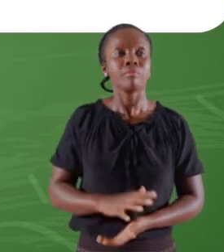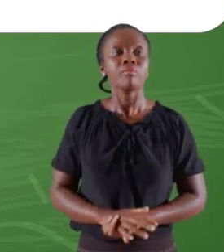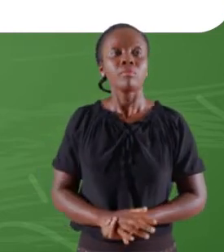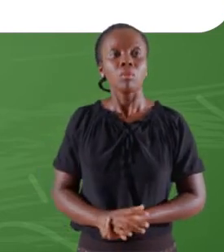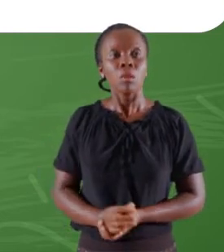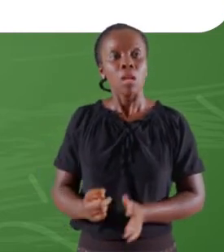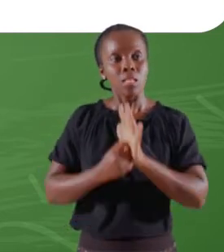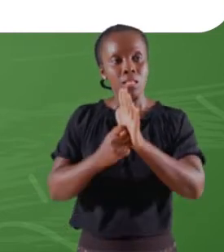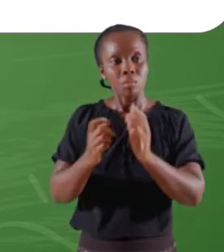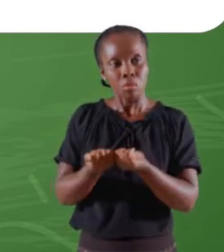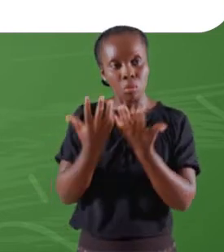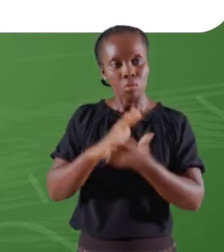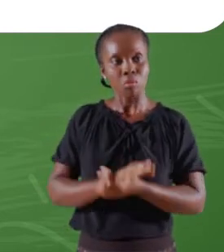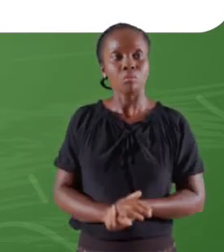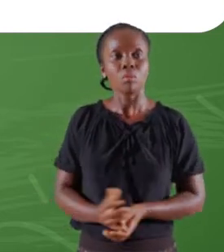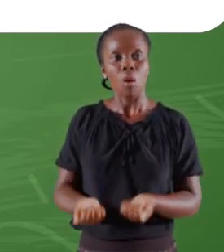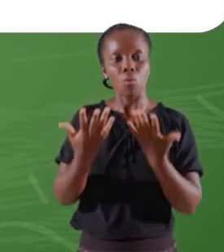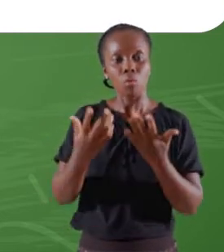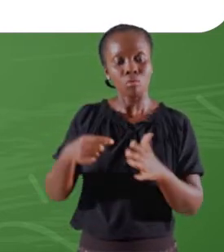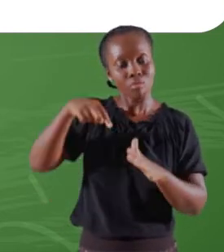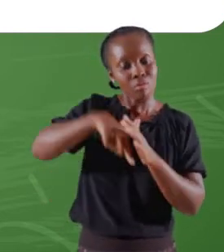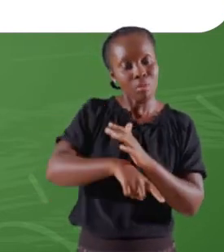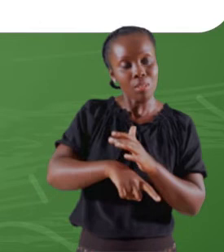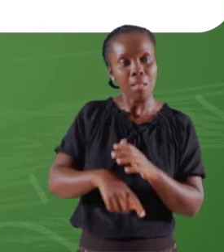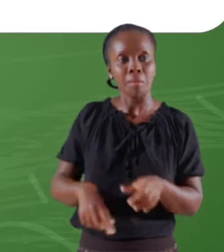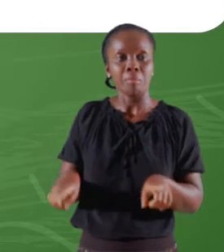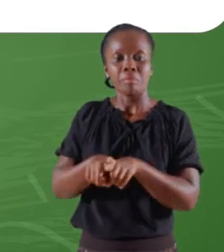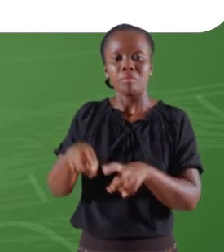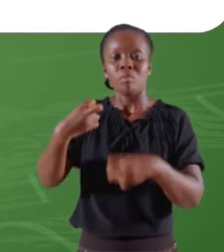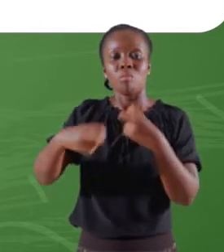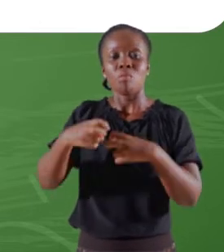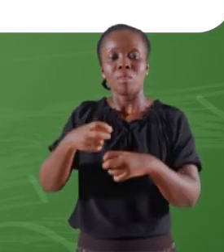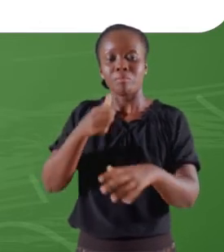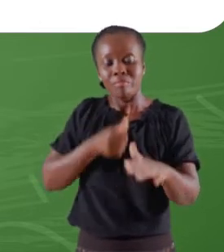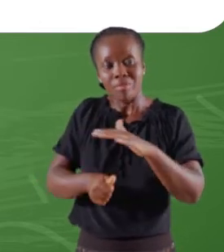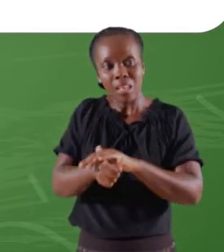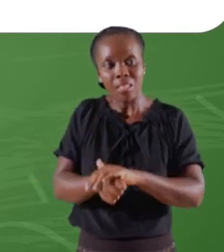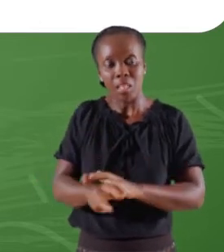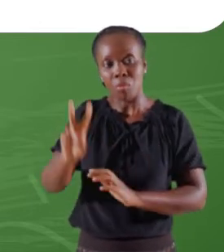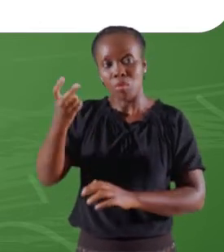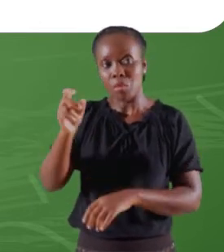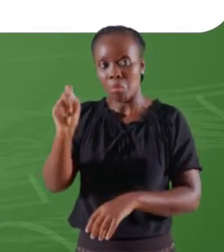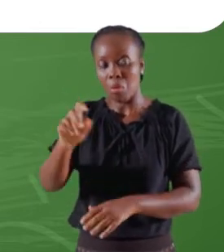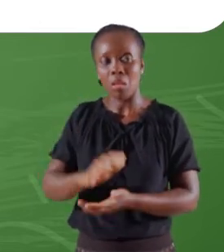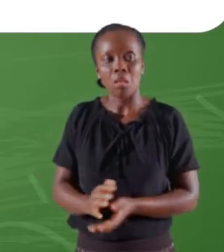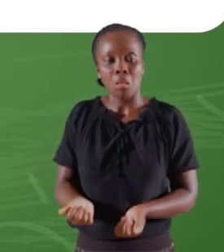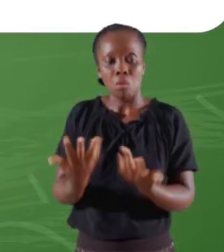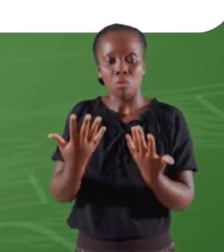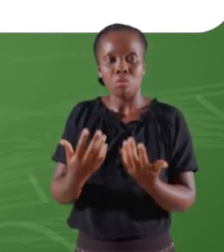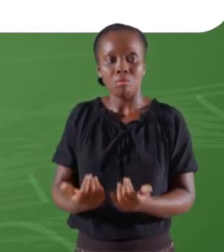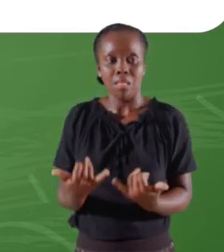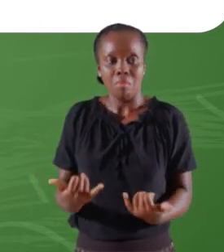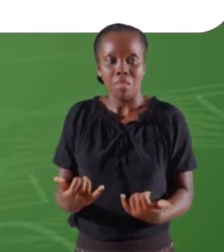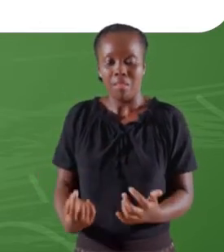Ici, il y a d'abord les causes lointaines et ensuite nous avons la cause immédiate, c'est-à la cause qui va déclencher directement